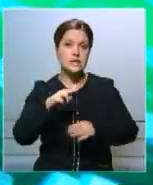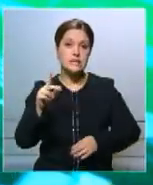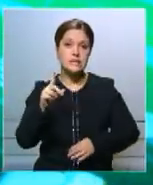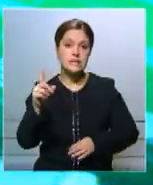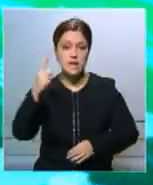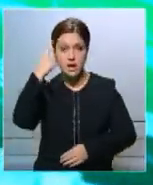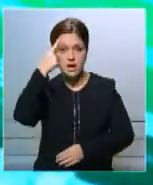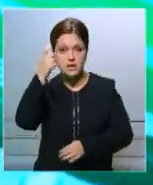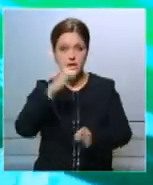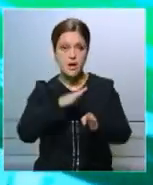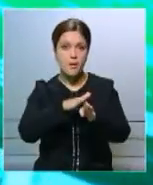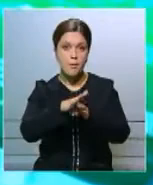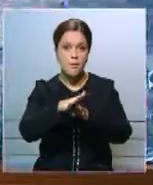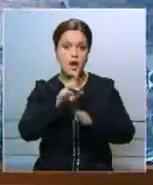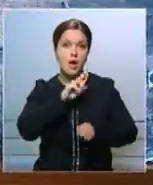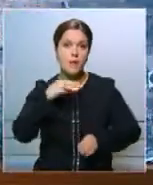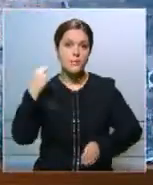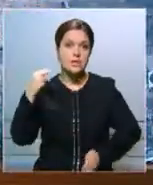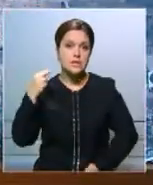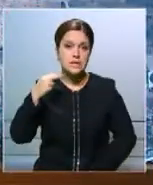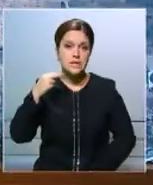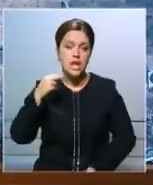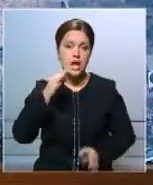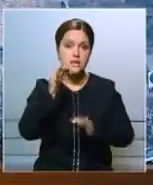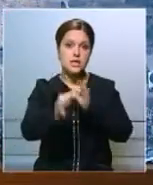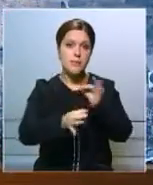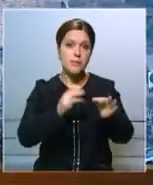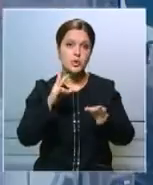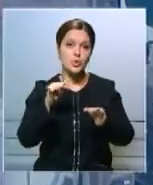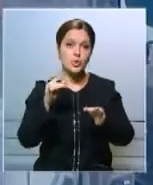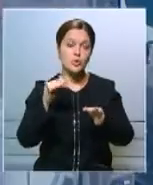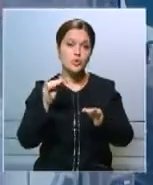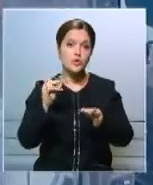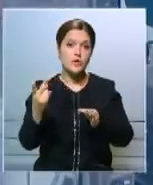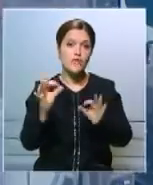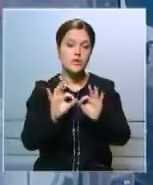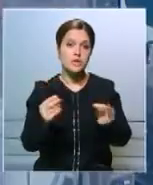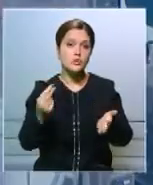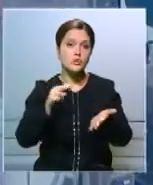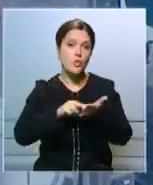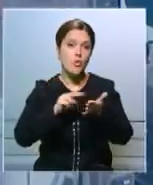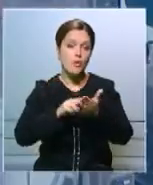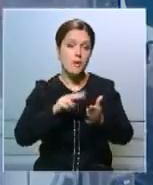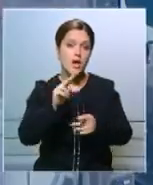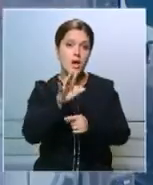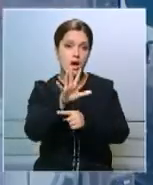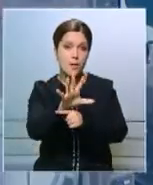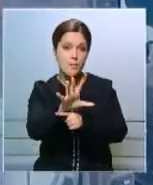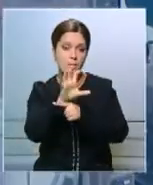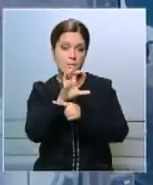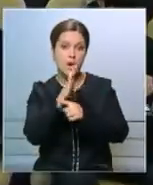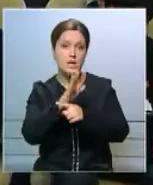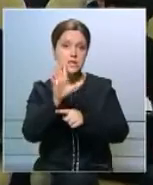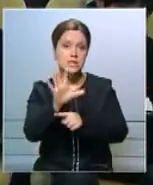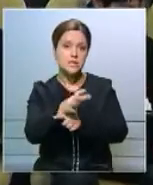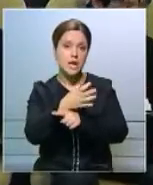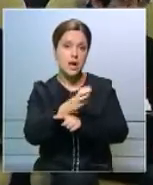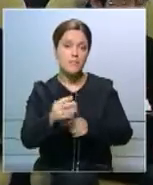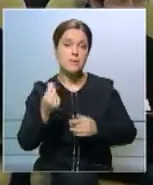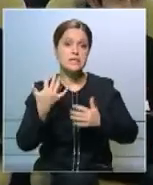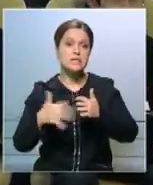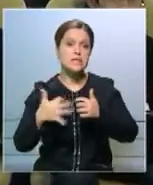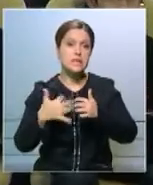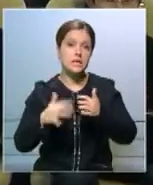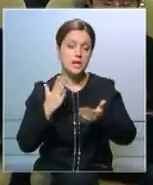обязанности президента Казахстан Гарыш Сапара Марат Нургужин. По его словам, стоимость фотографий, сделанных аппаратами дистанционного зондирования Земли,